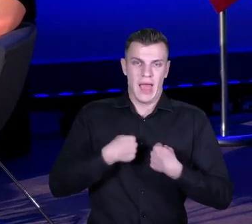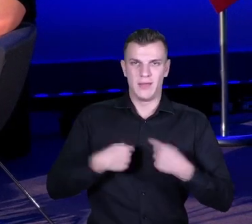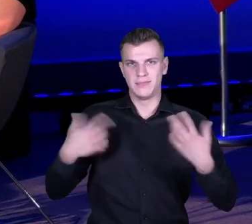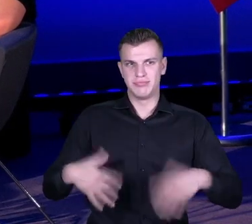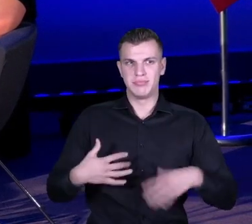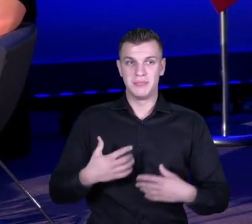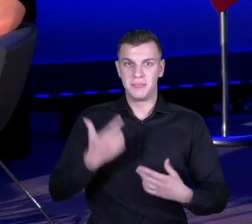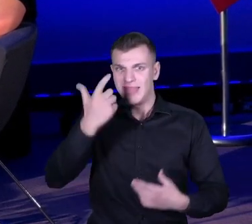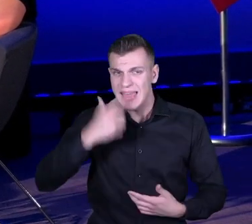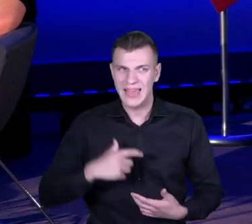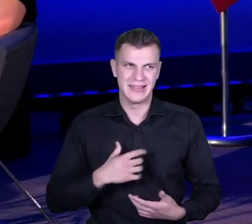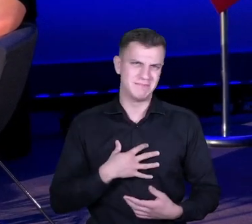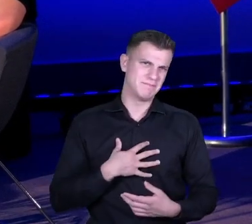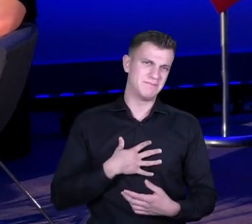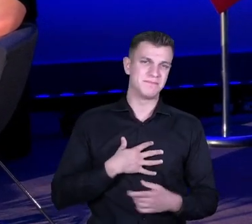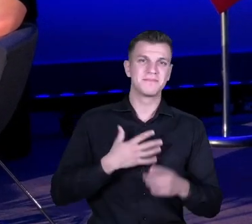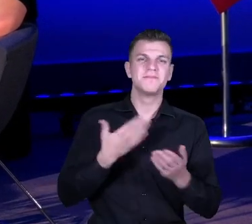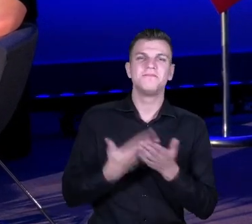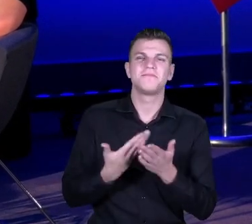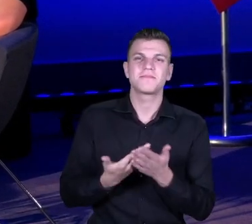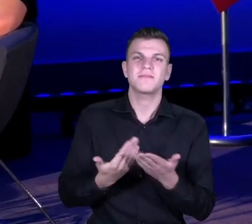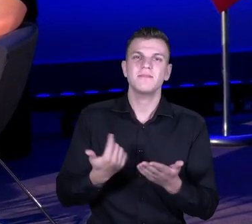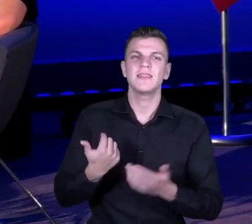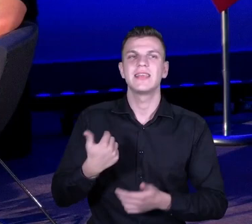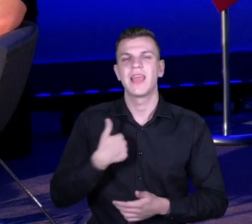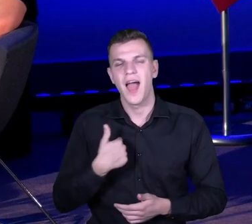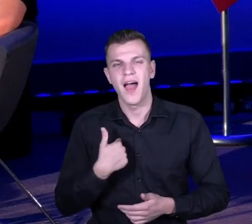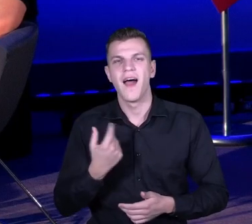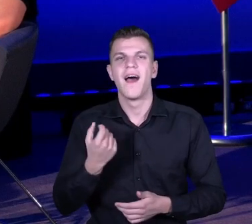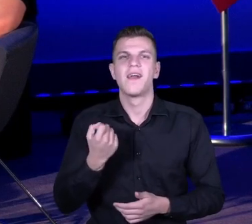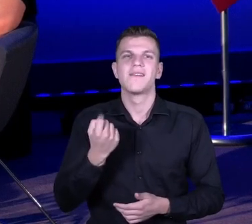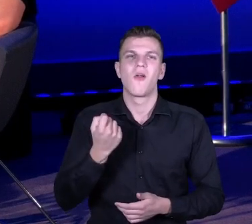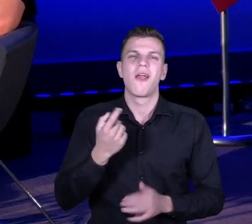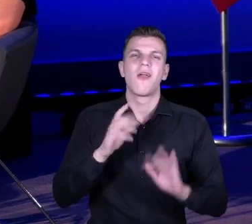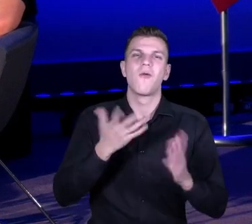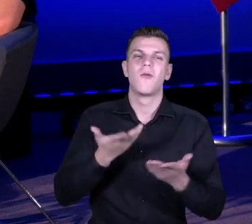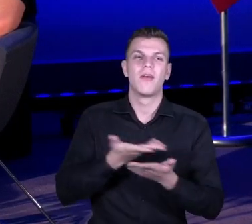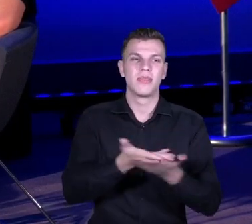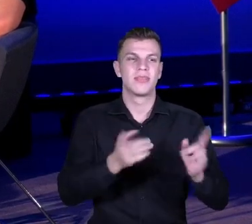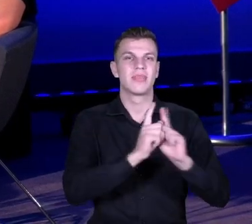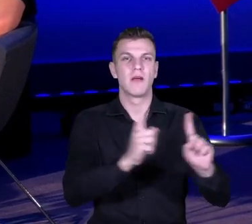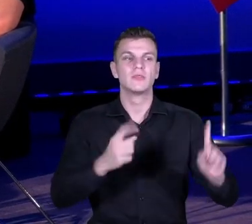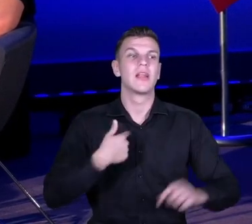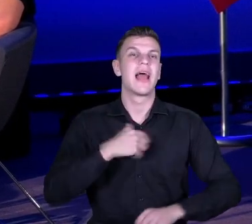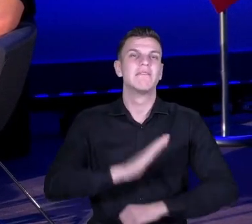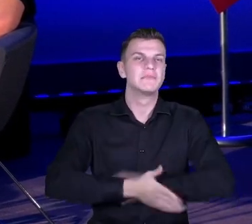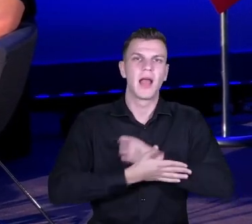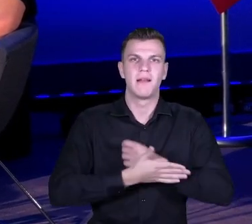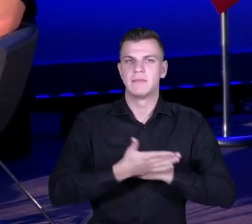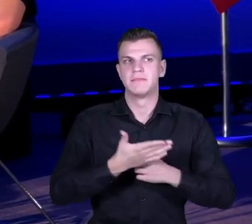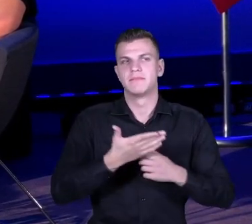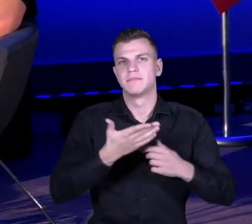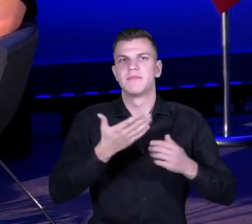tak trochę zaocznie za siebie miałem możliwość, że moi nauczyciele dostali wyjątkowe wsparcie. Wsparcie,